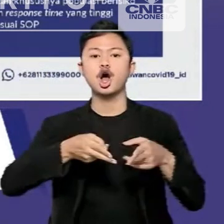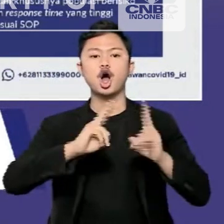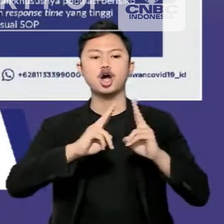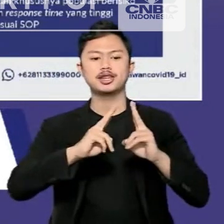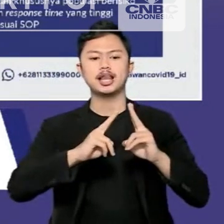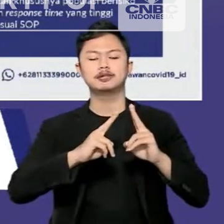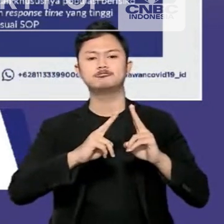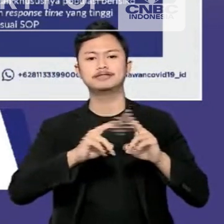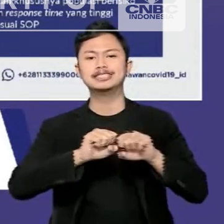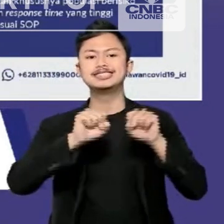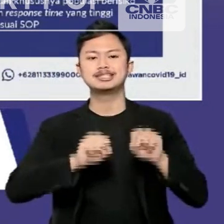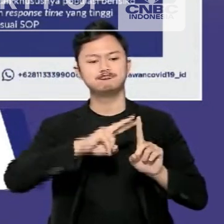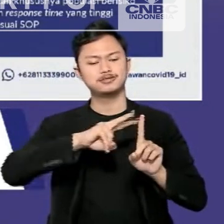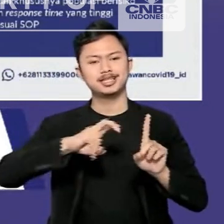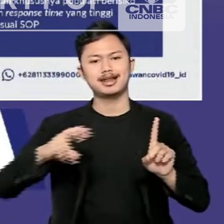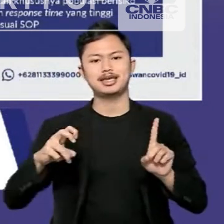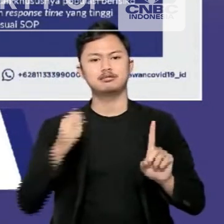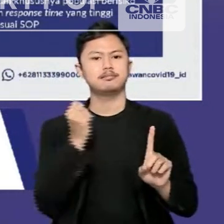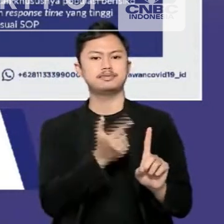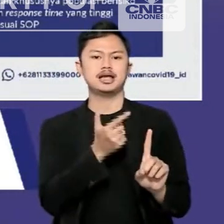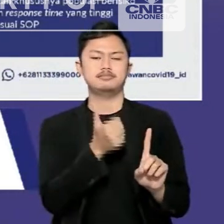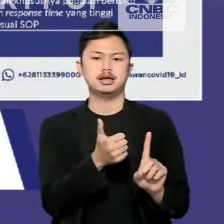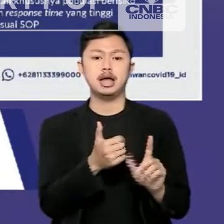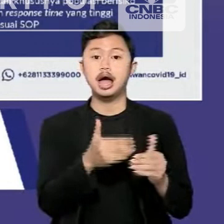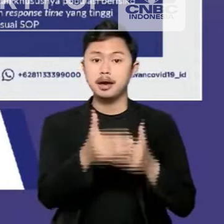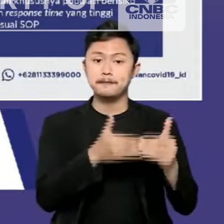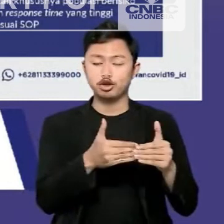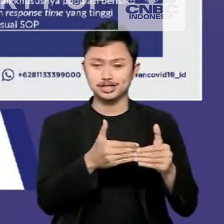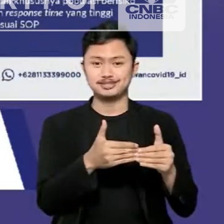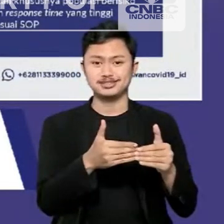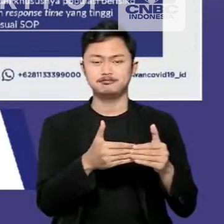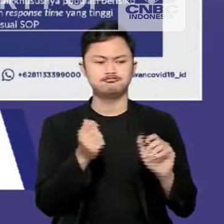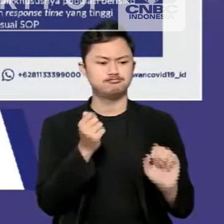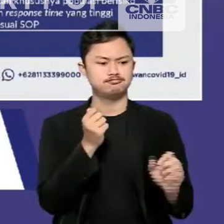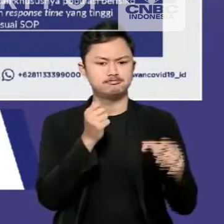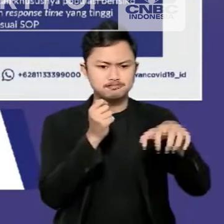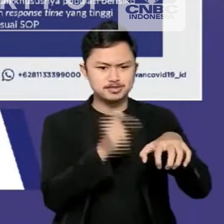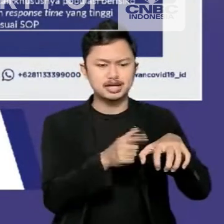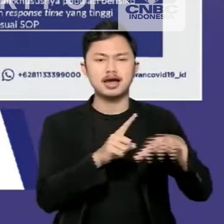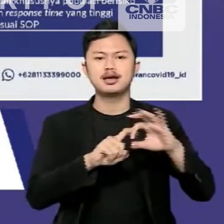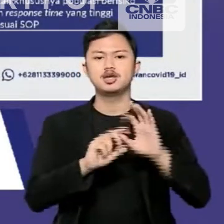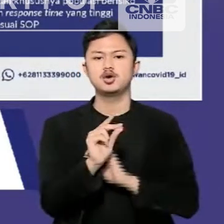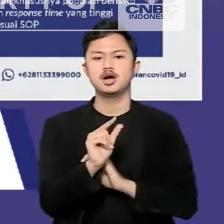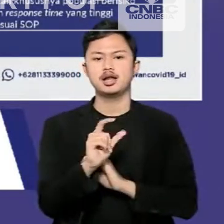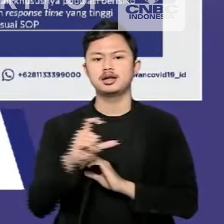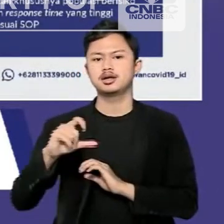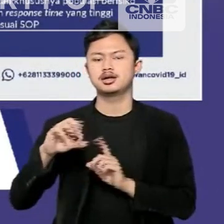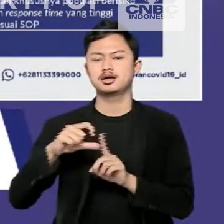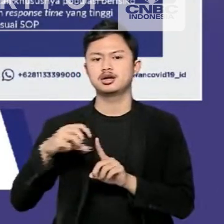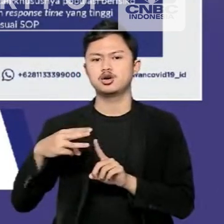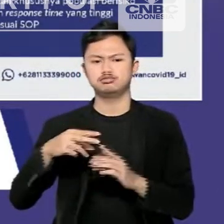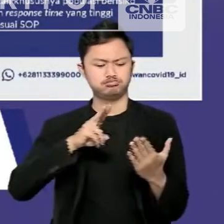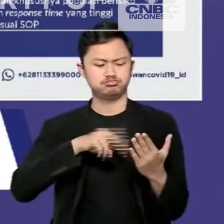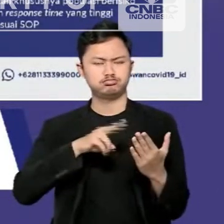Tracking System. Nantinya, proses booking akan menghasilkan QR Code yang digunakan